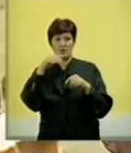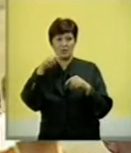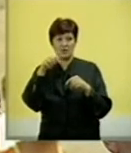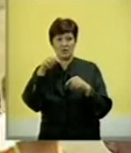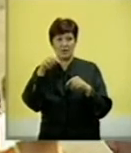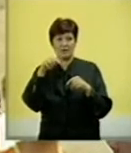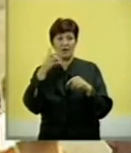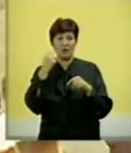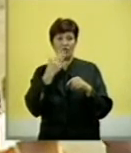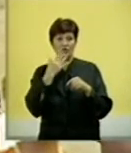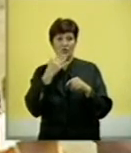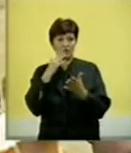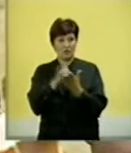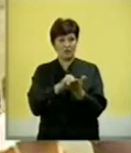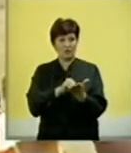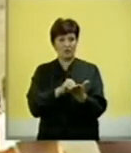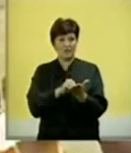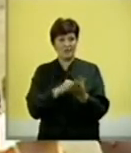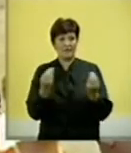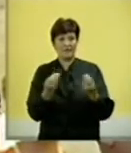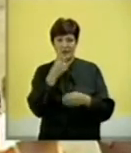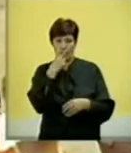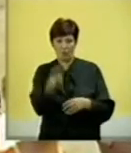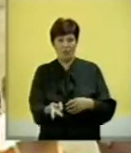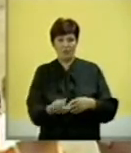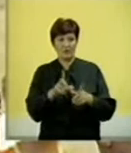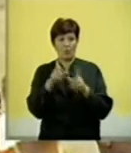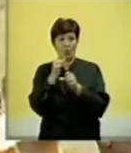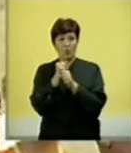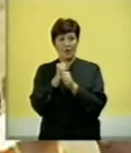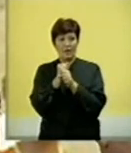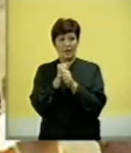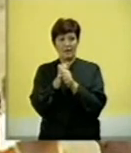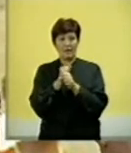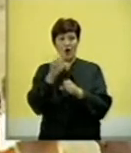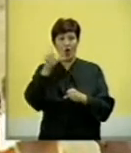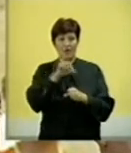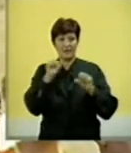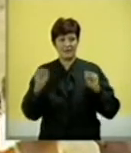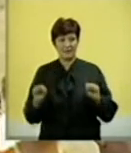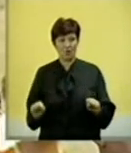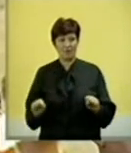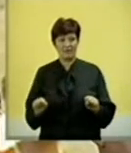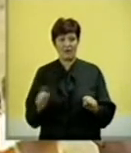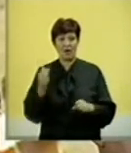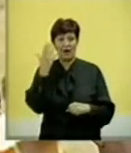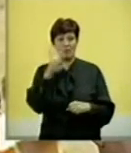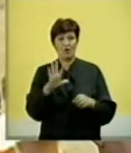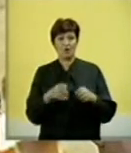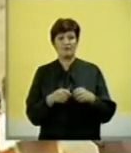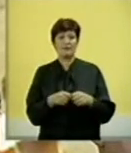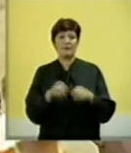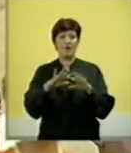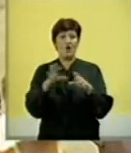daju, ako hoćemo da konstatujemo, i neki uvid u rad kako lokalnih samouprava, pokrajinskih